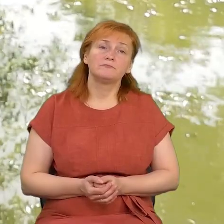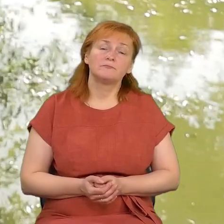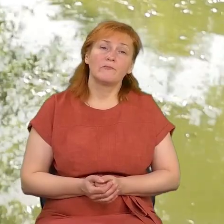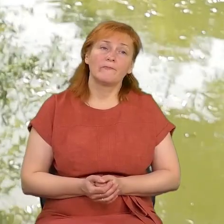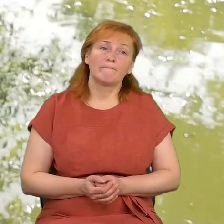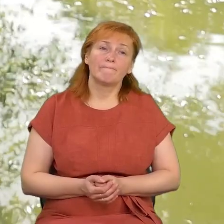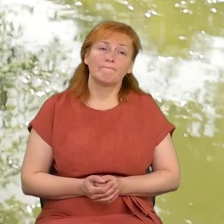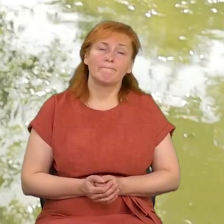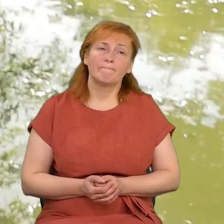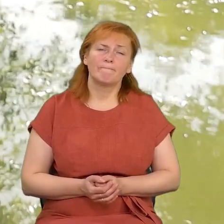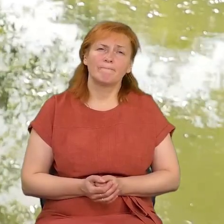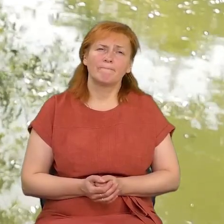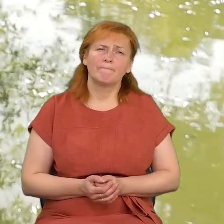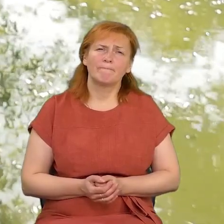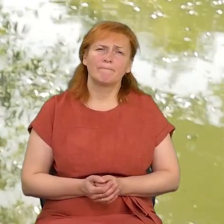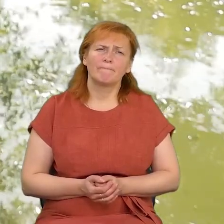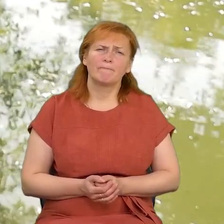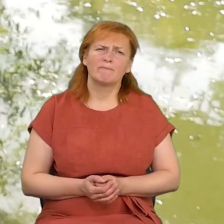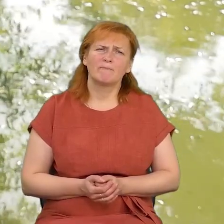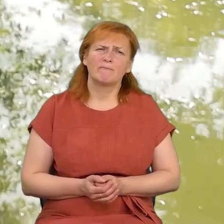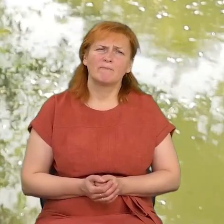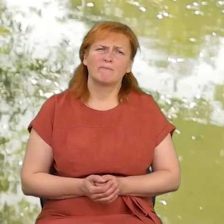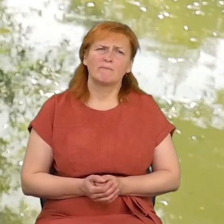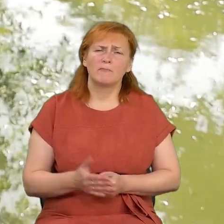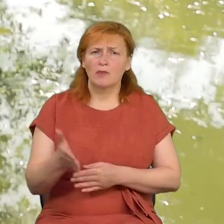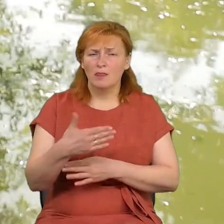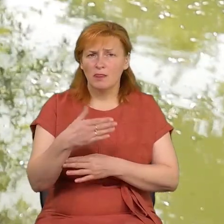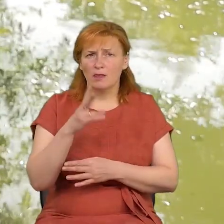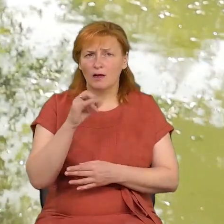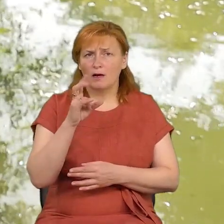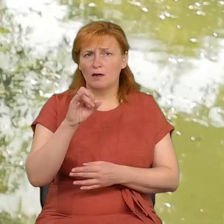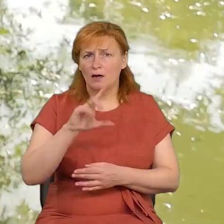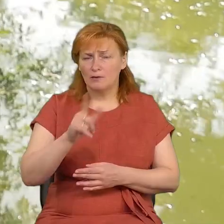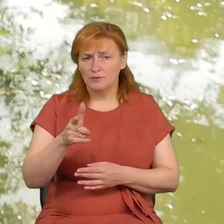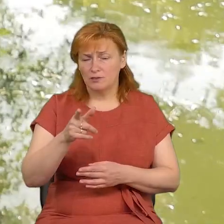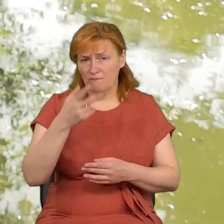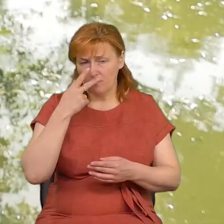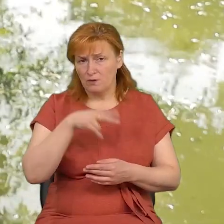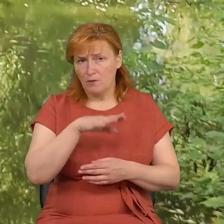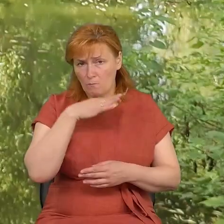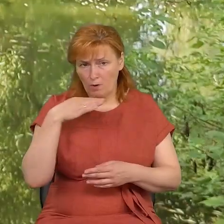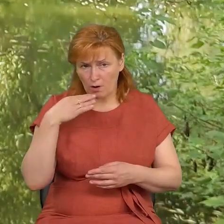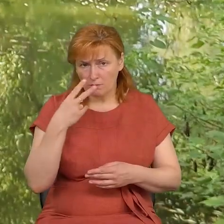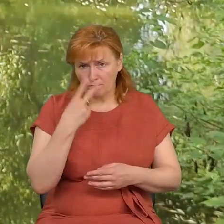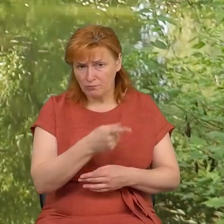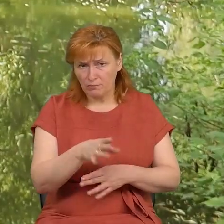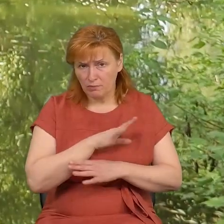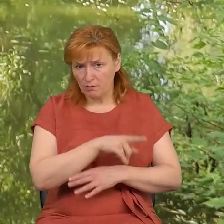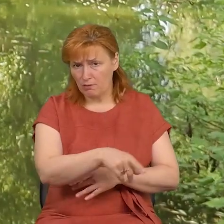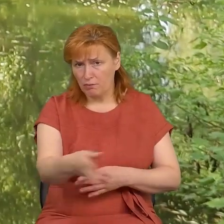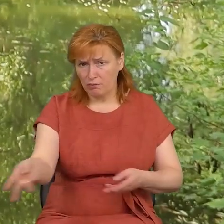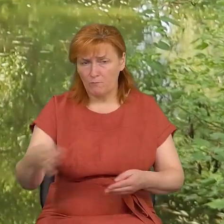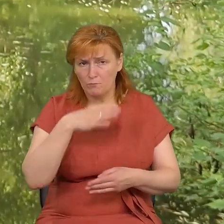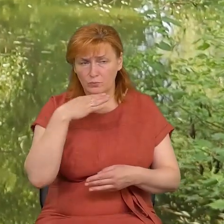Хіба, що на таранку вона піде. Керасики. Припаде риба. Бачите, скільки її припало. Еколог Юрій